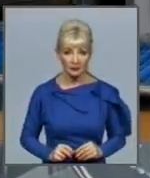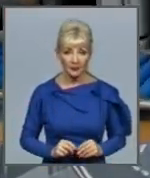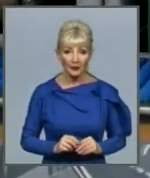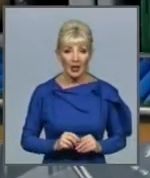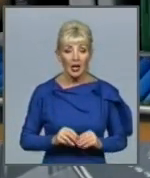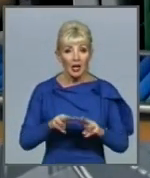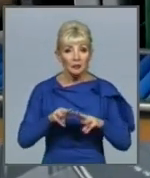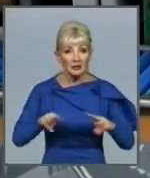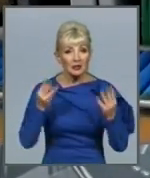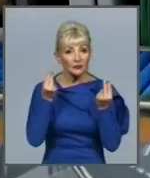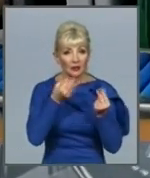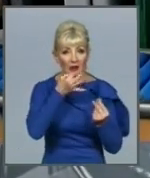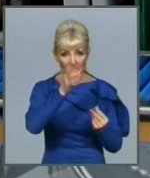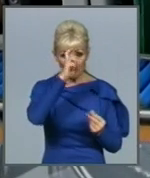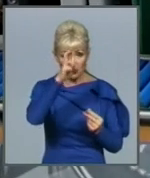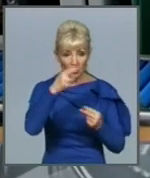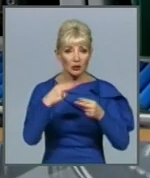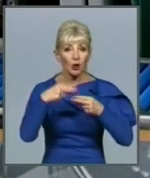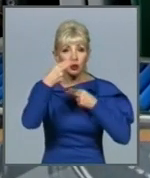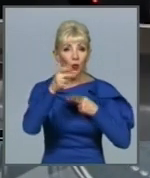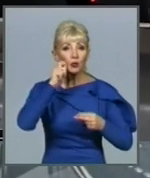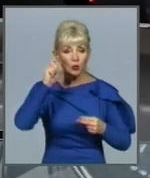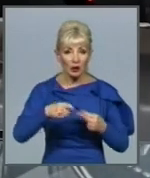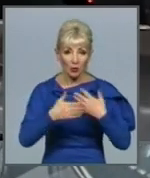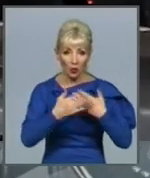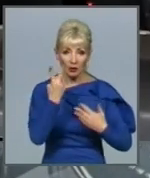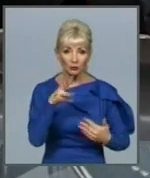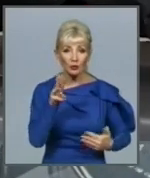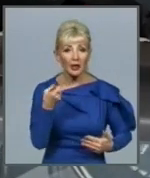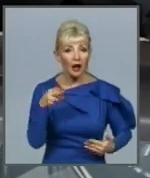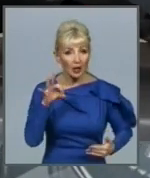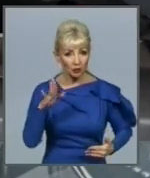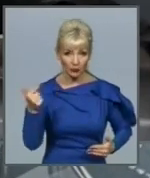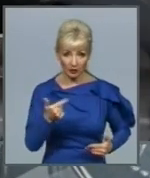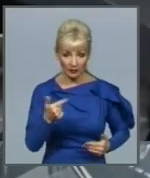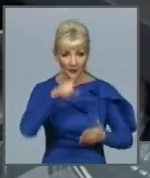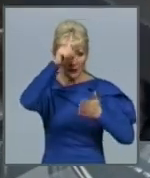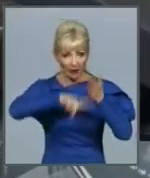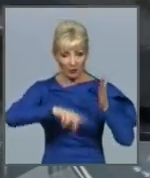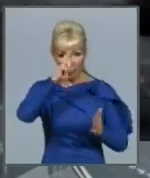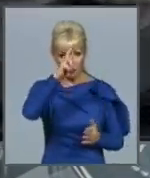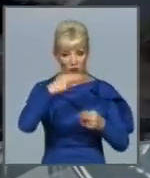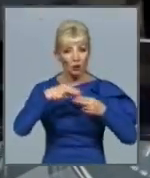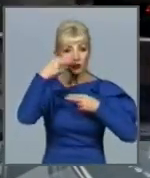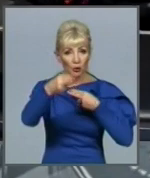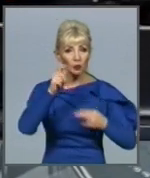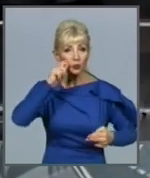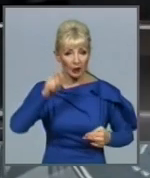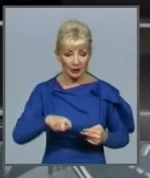державний борг України становив близько 2 мільярдів гривень. Гарантований державний борг країни складав 280